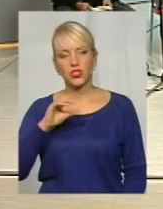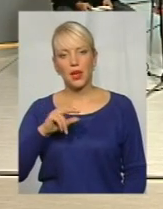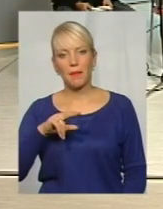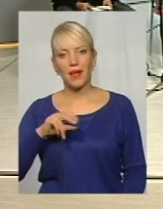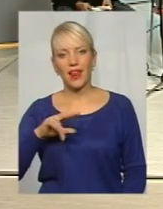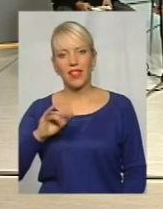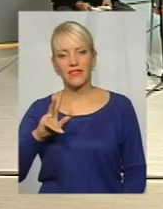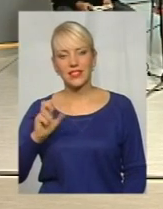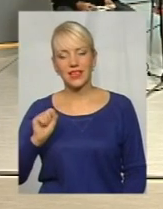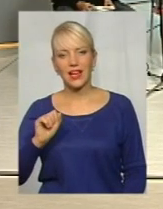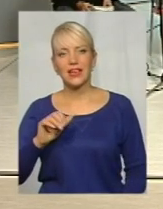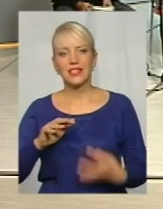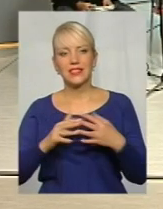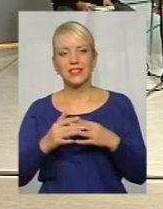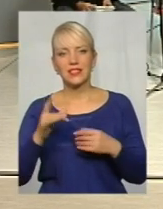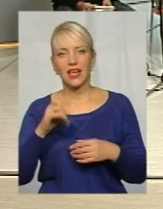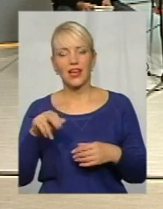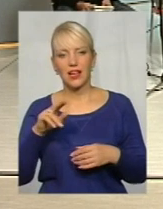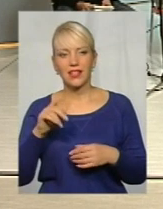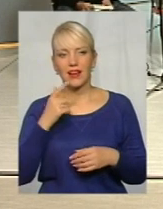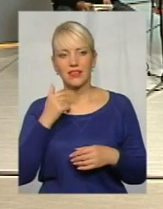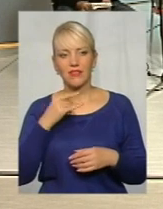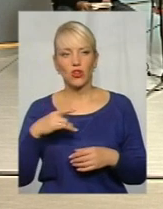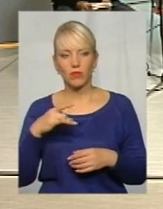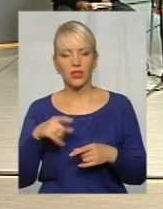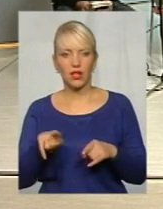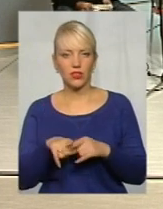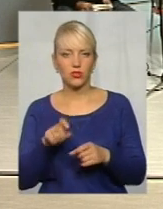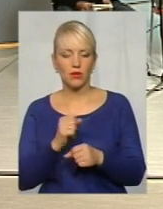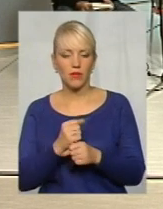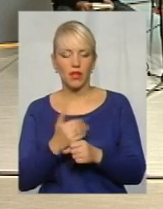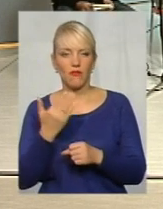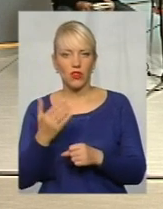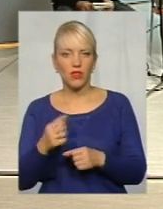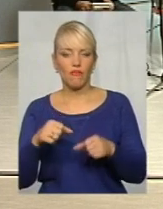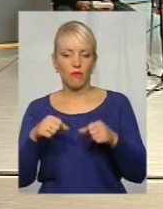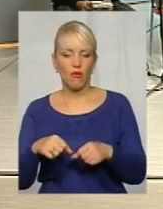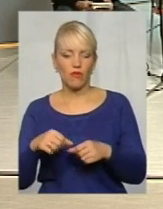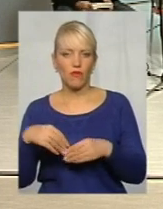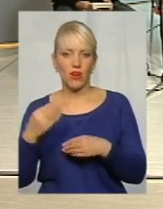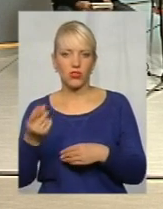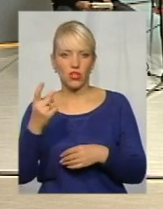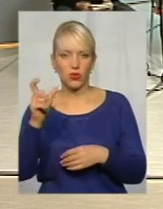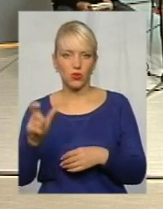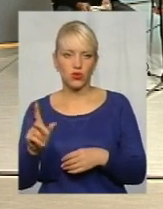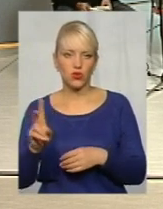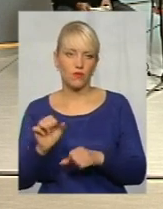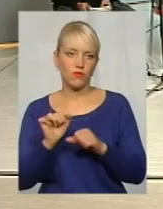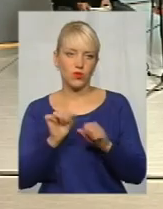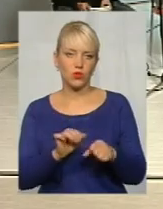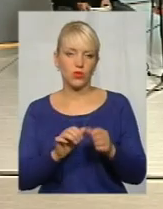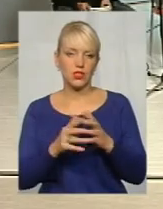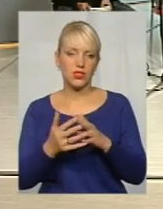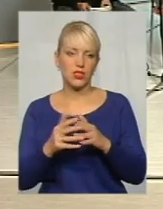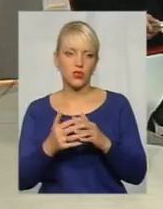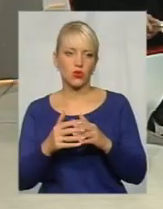рада Красилівського району, мешканці Чепелівки, власне, так і зробили, вони уповноважили одну людину, аби відстоювати, власне, сільського